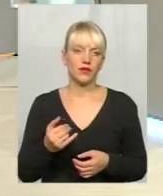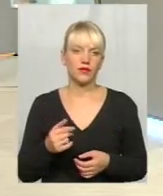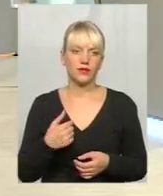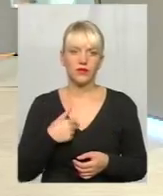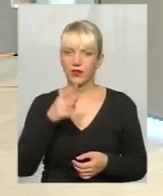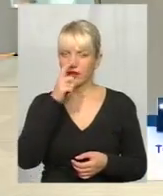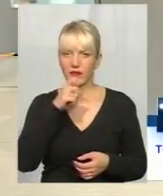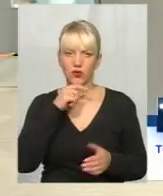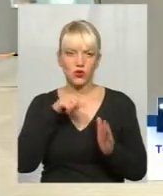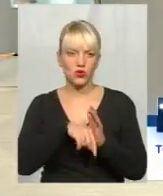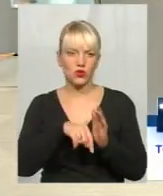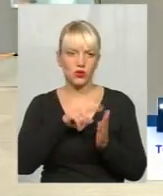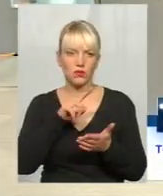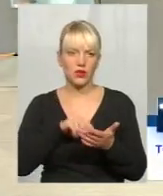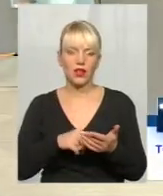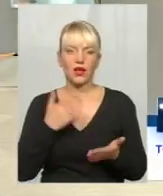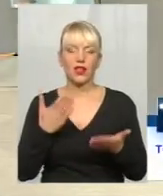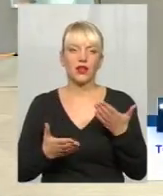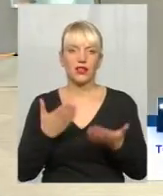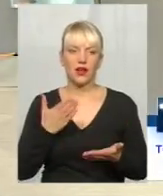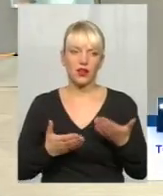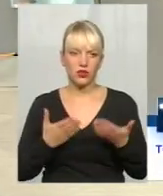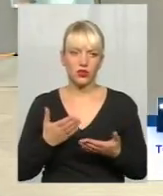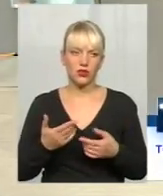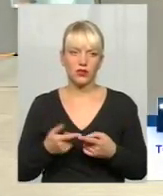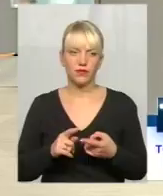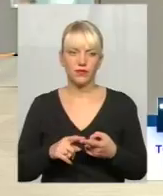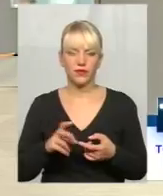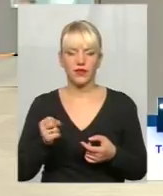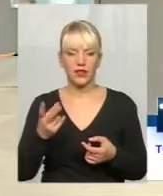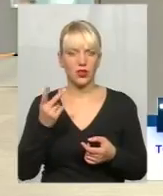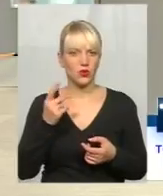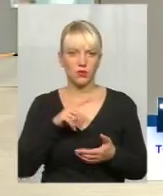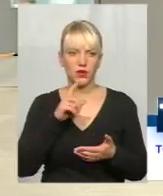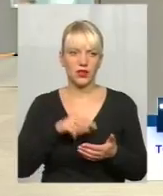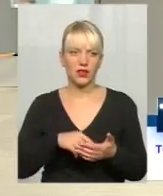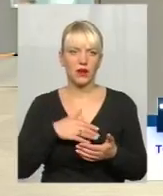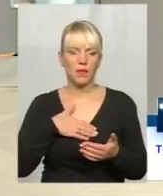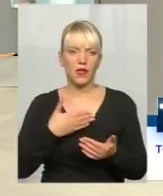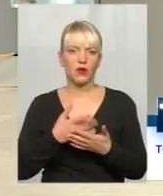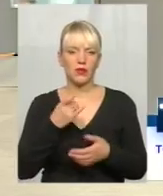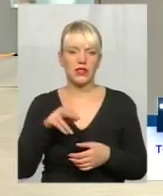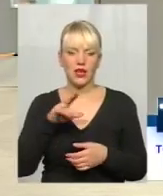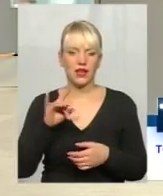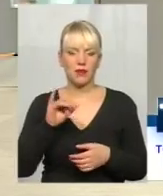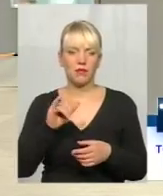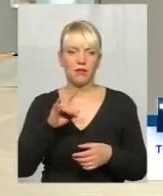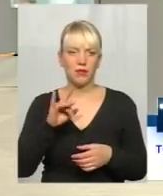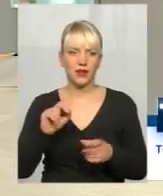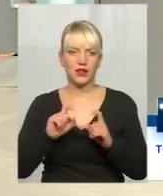суть питання про цифр? Питання, якщо ви говорите про... Ну, давайте, мабуть, з другого, тому що перша громадська рада при департаменті освіти, ну,